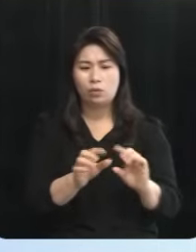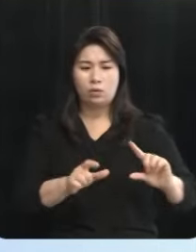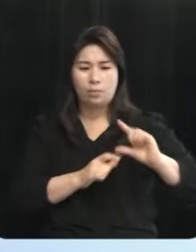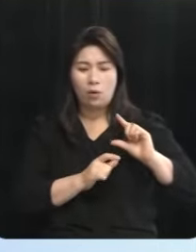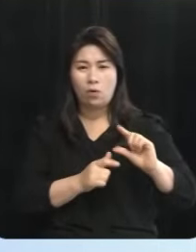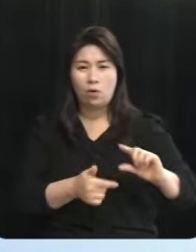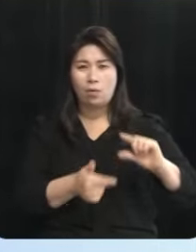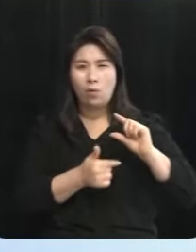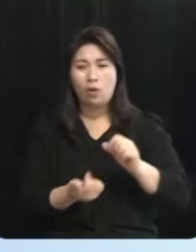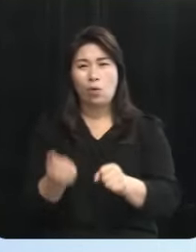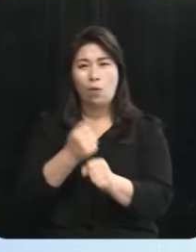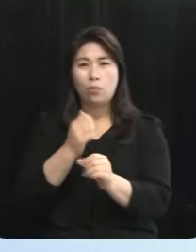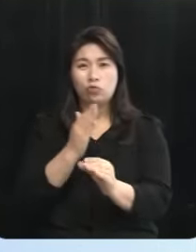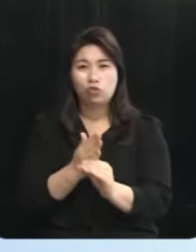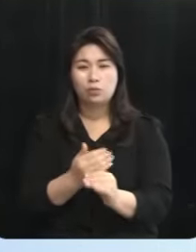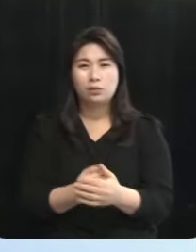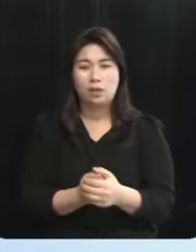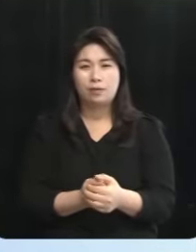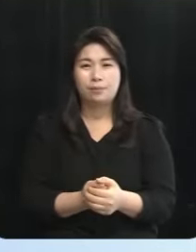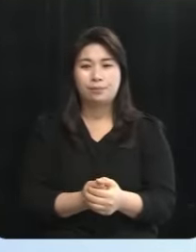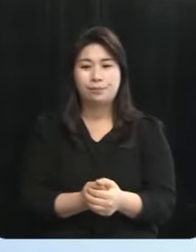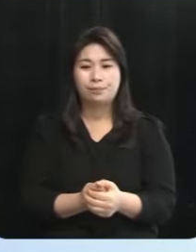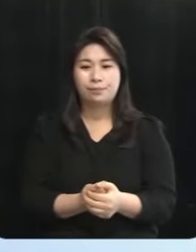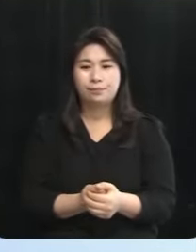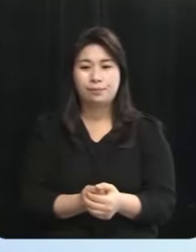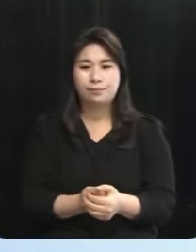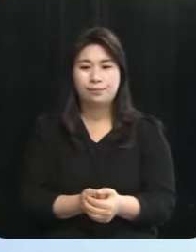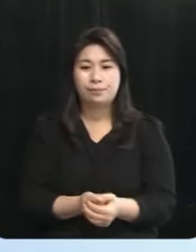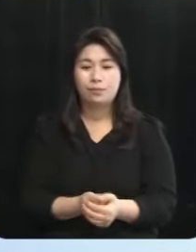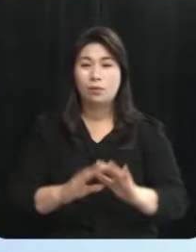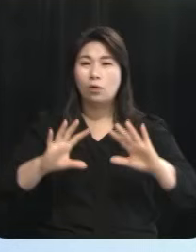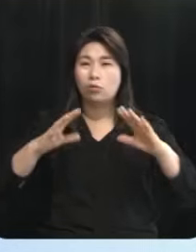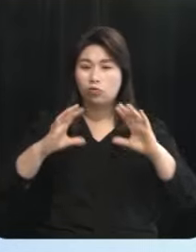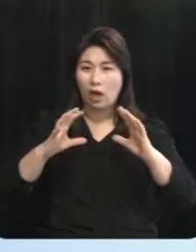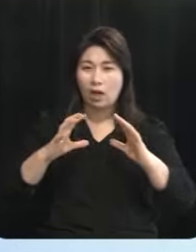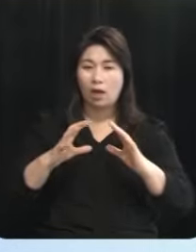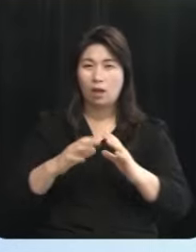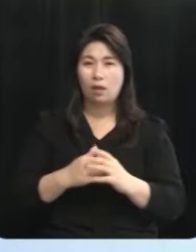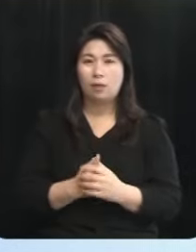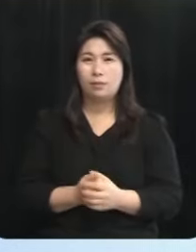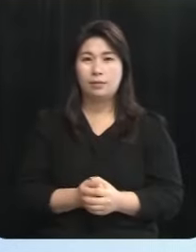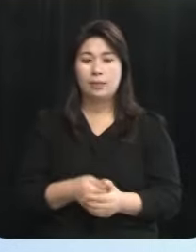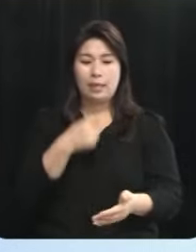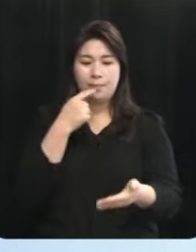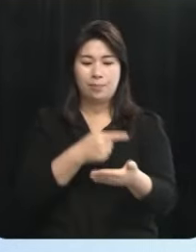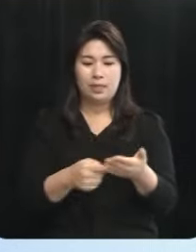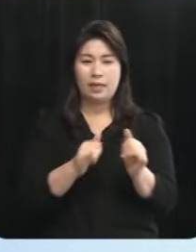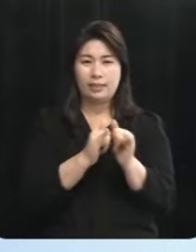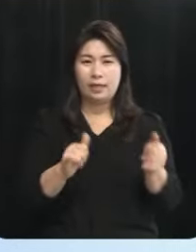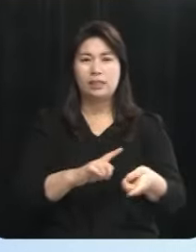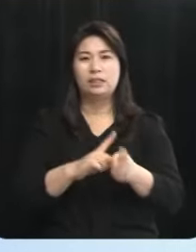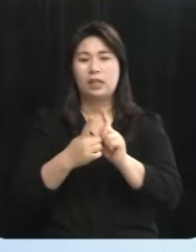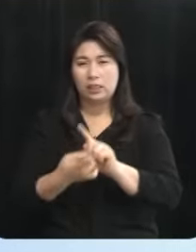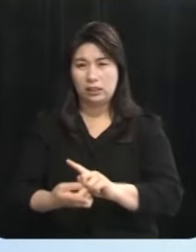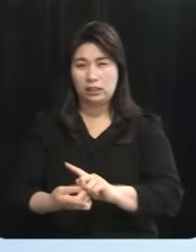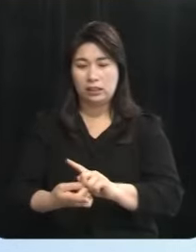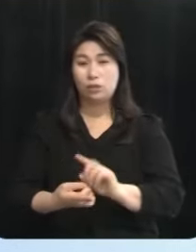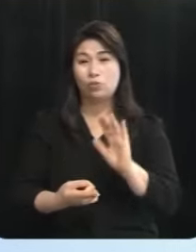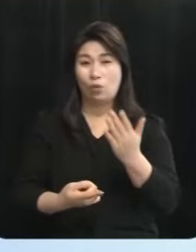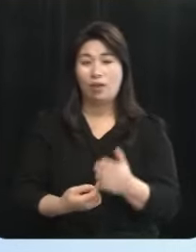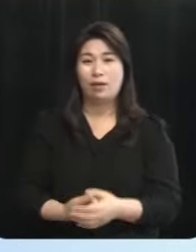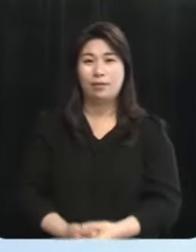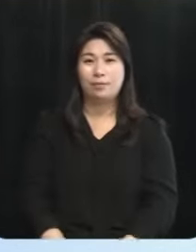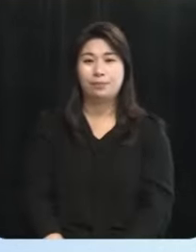회복하고 있습니다 직권재심 신청은 국가가 피해자를 대신해서 하도록 되어 있습니다